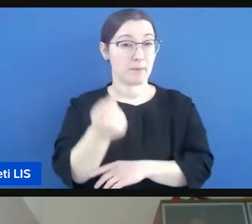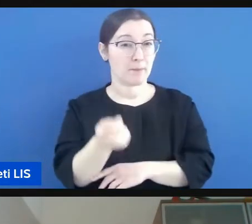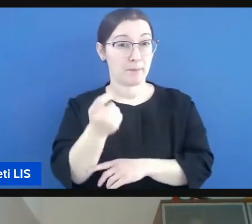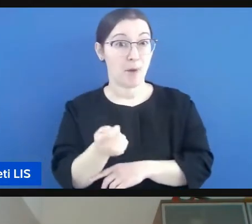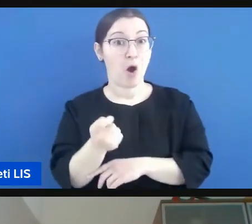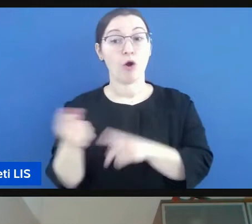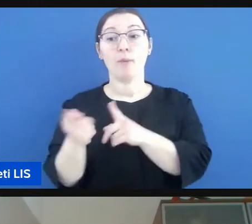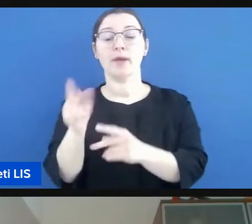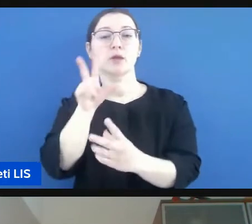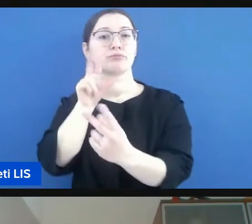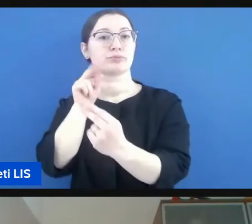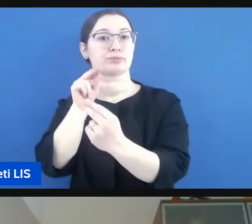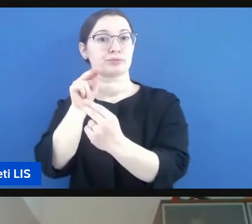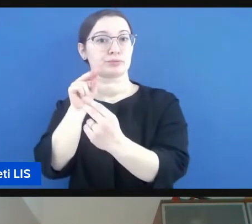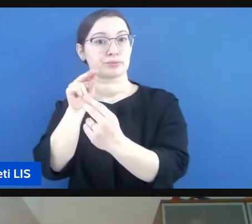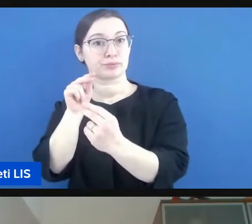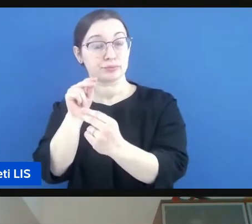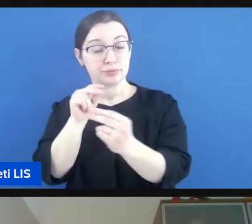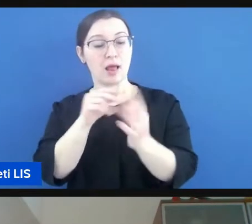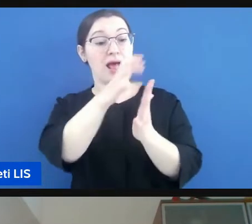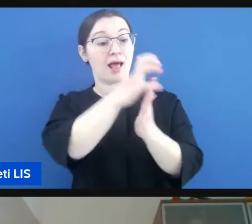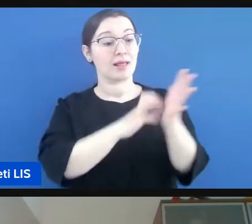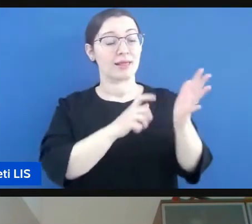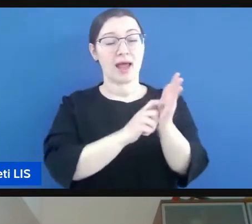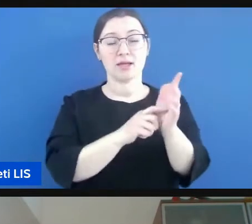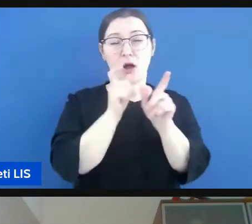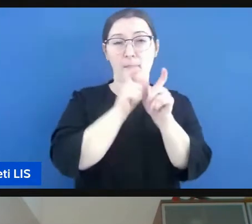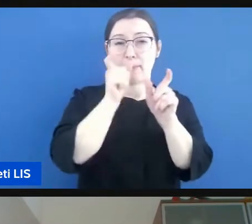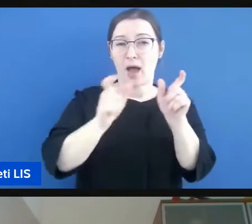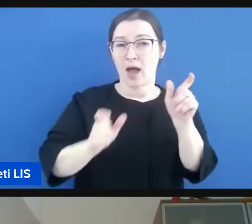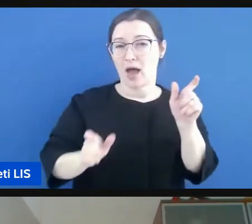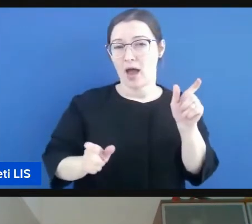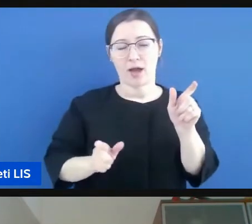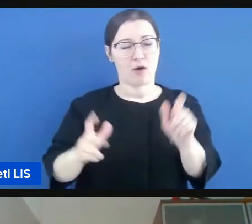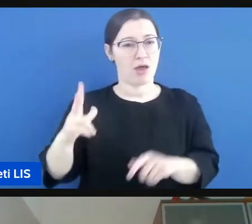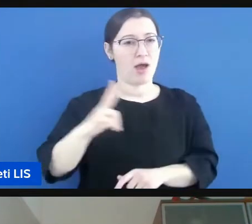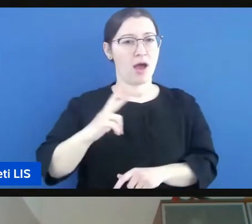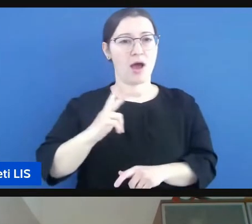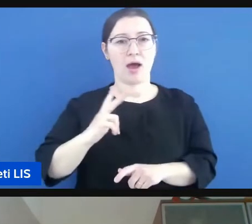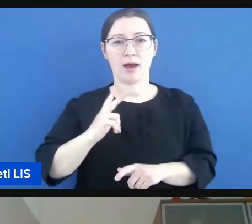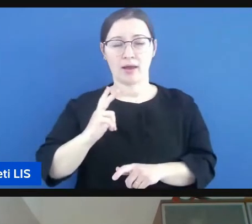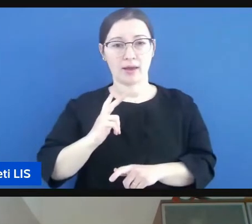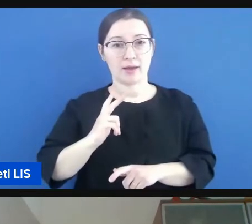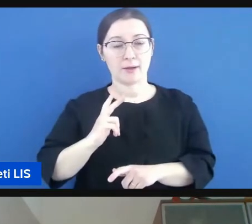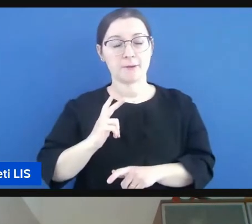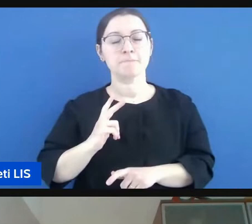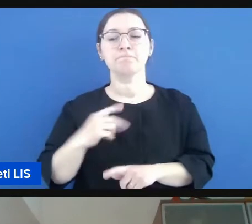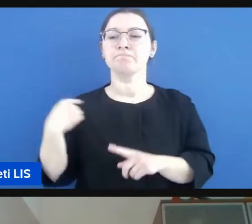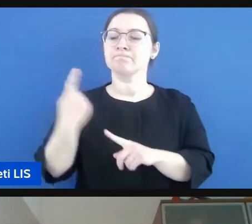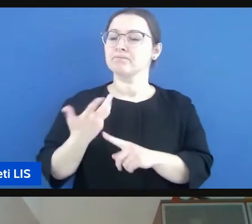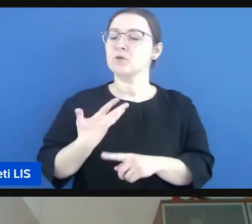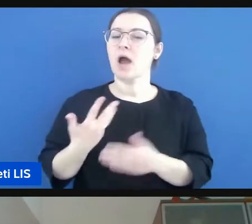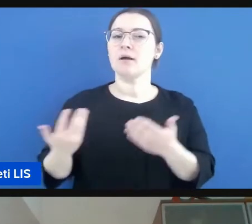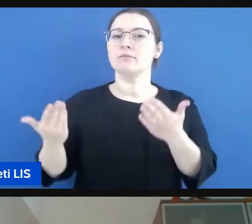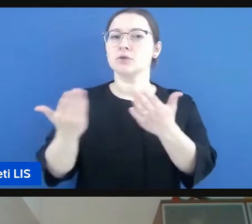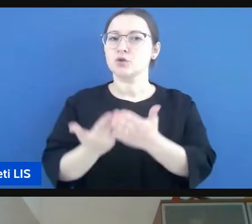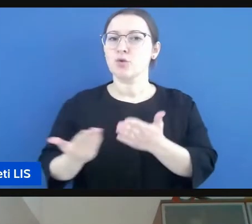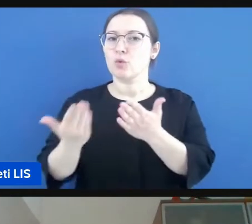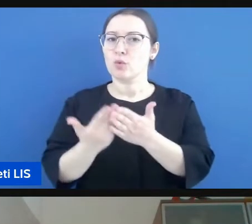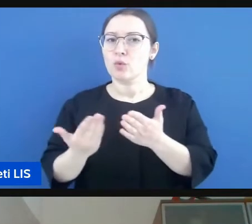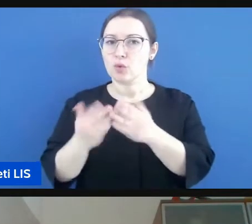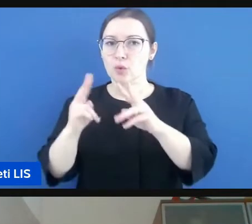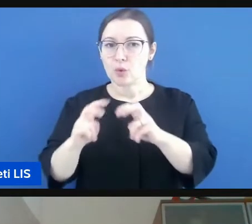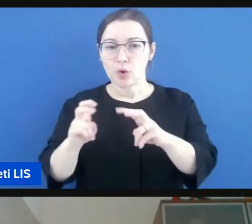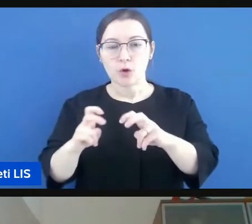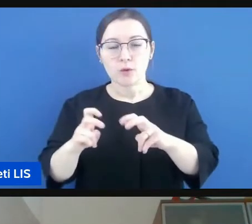c'è una notevole varietà lessicale e diversi studi che hanno indagato le